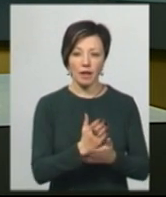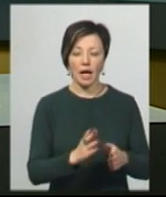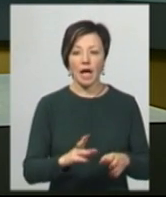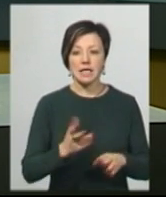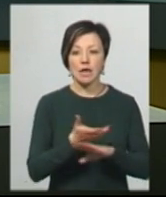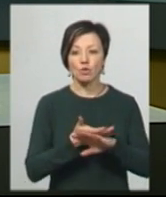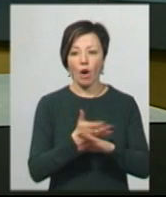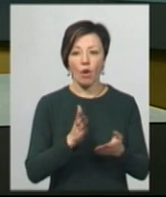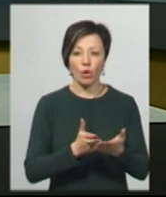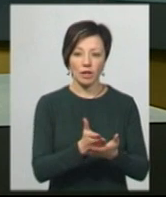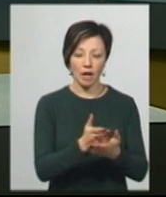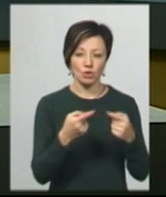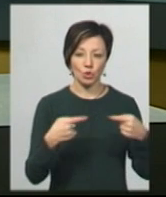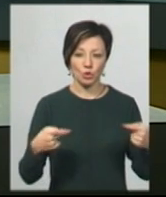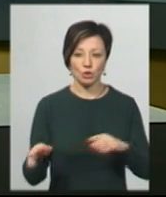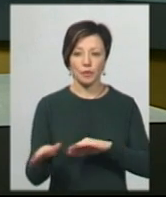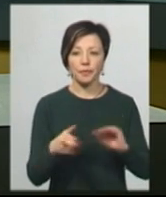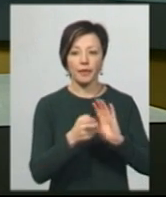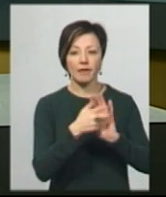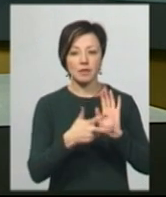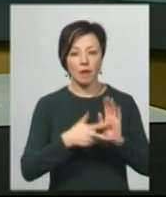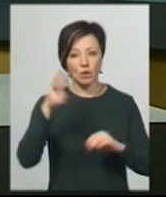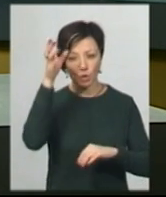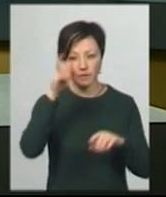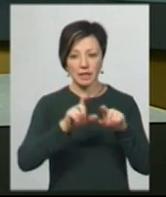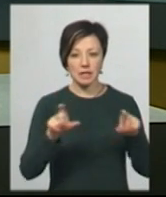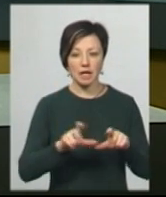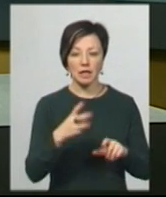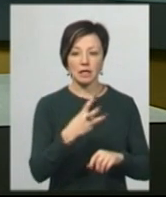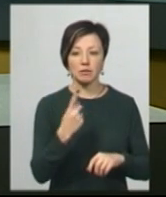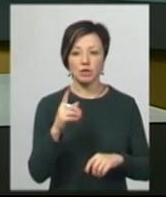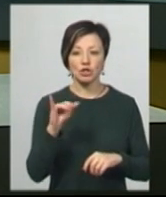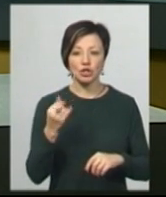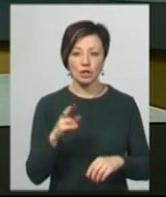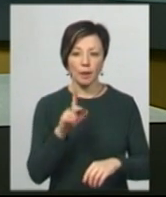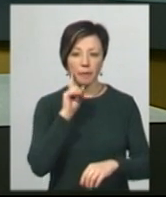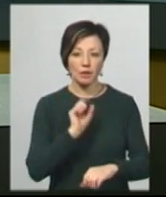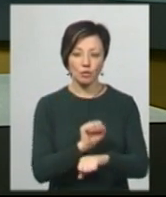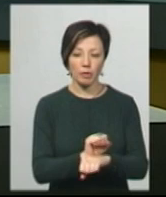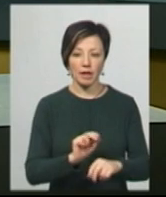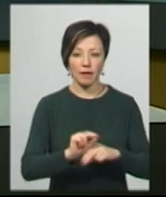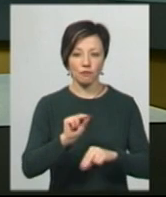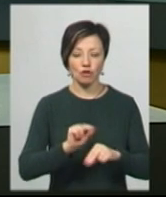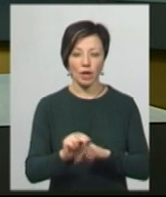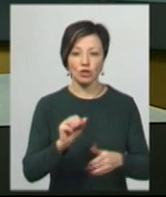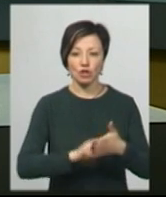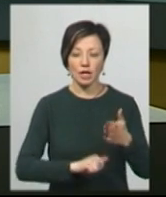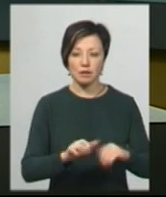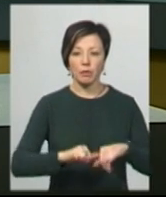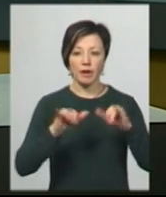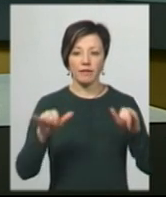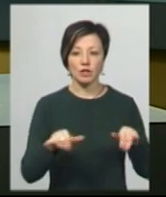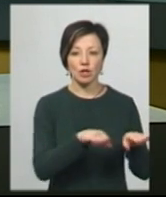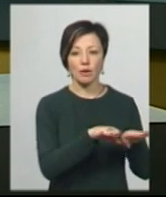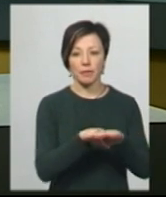тощо. У 18 освітніх закладах Хмельницького з 31 січня призупинять освітній процес через перевищення